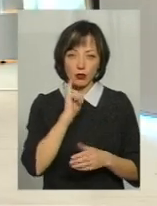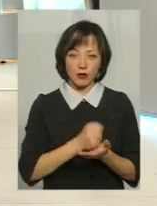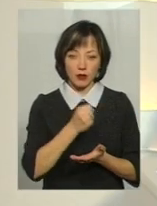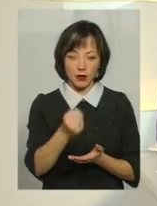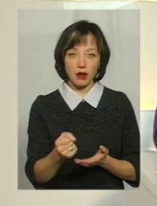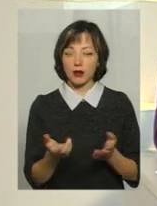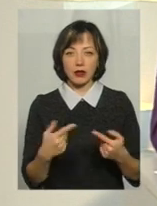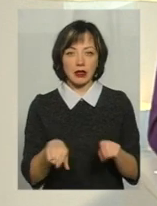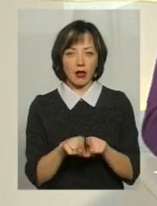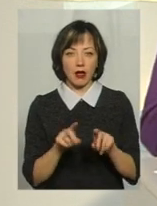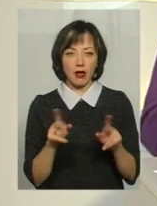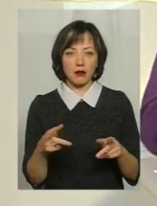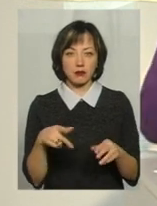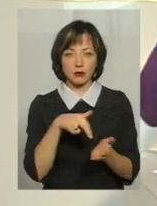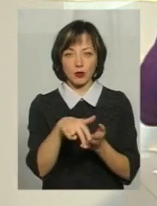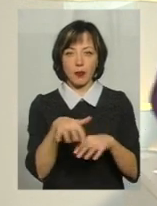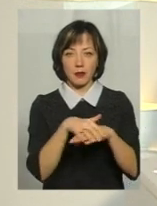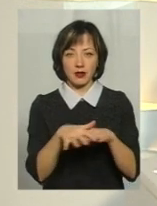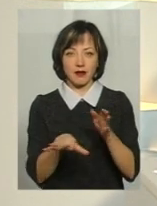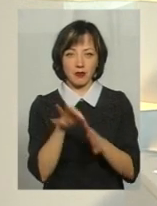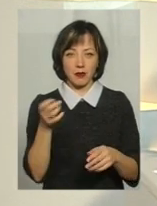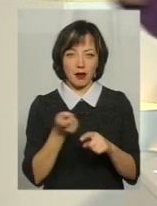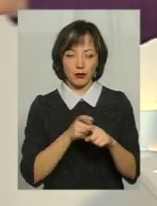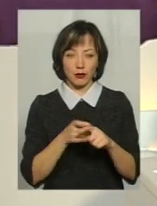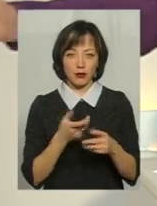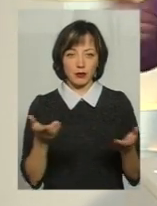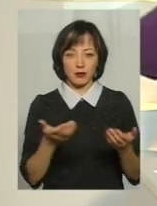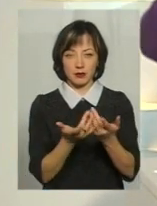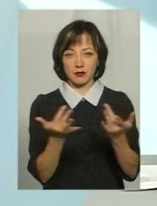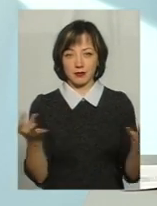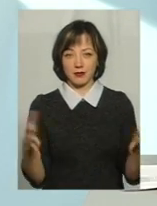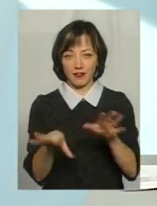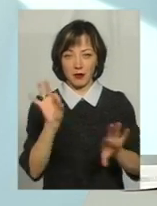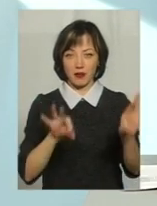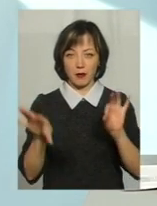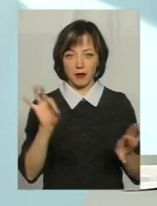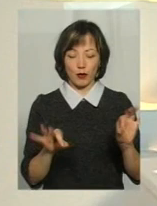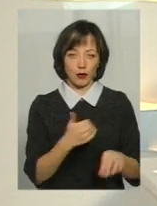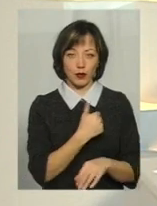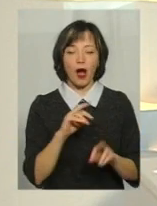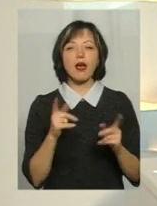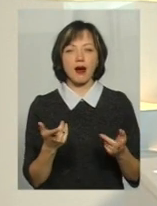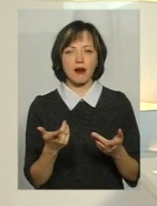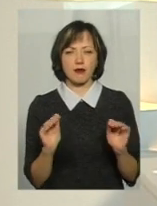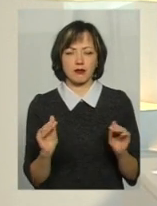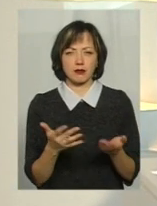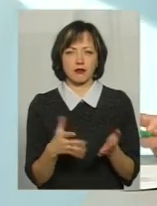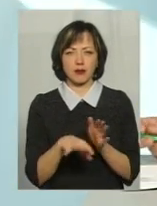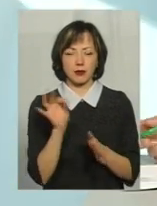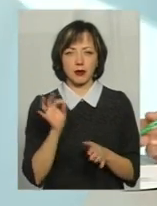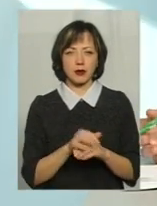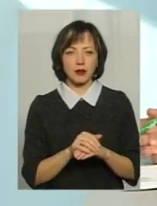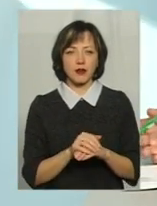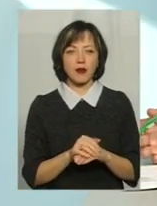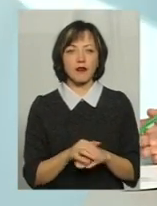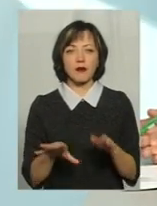це ж не так, як пішов на базарі, вибрав там картоплю, там, ряд картоплі, вибрав того, того, того, в ринок обмежений. Вибираємо, що